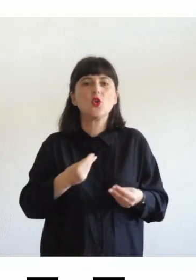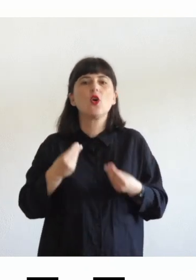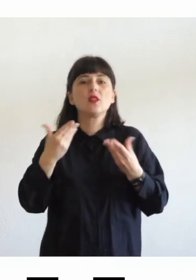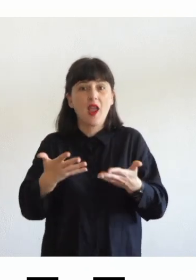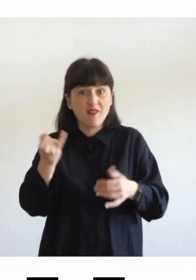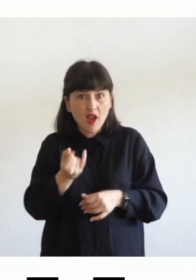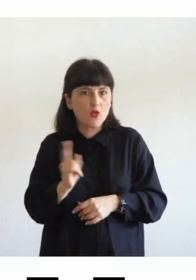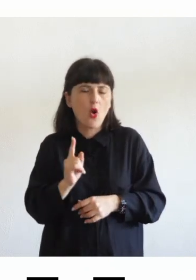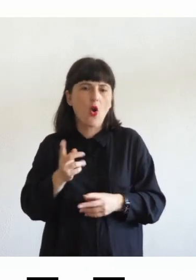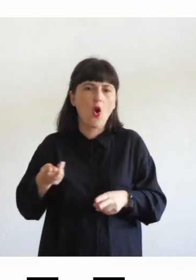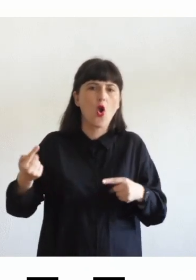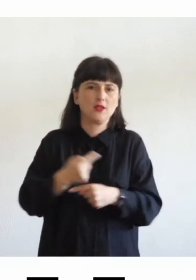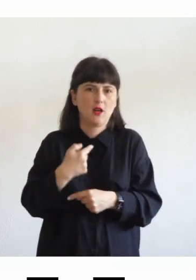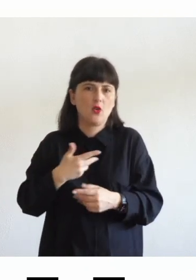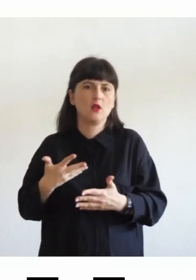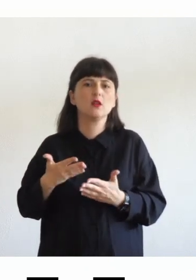disorientamento